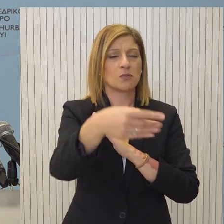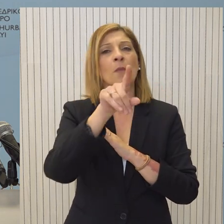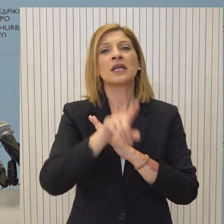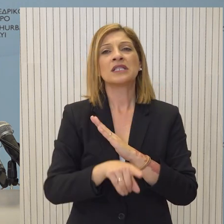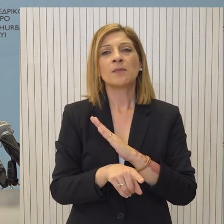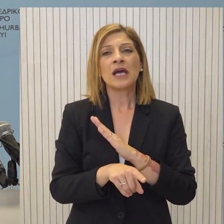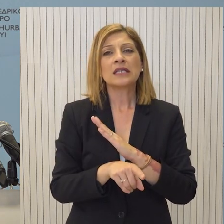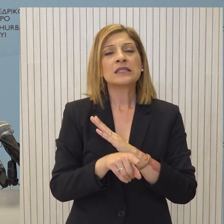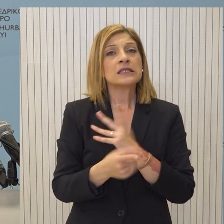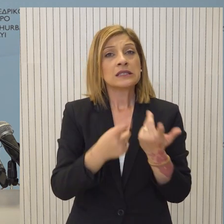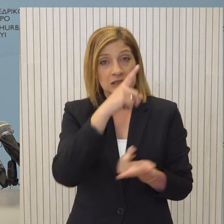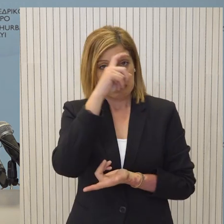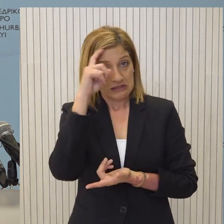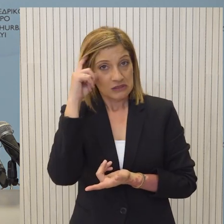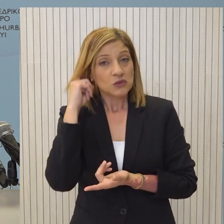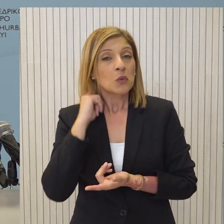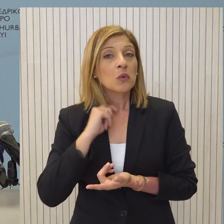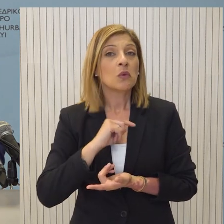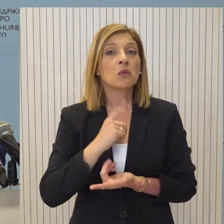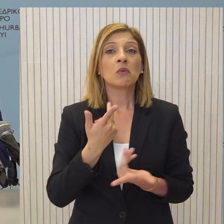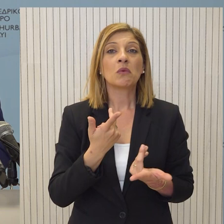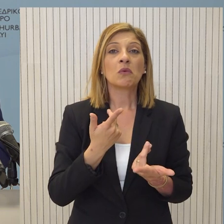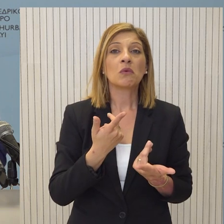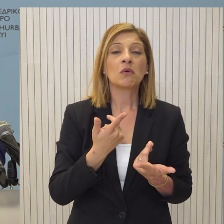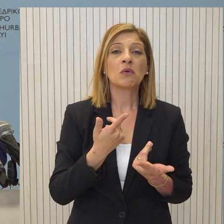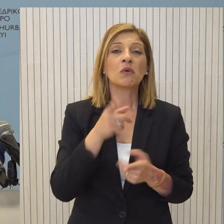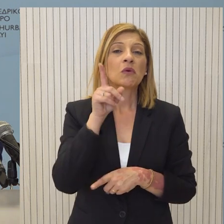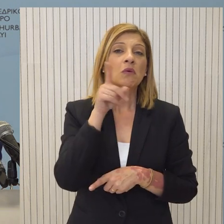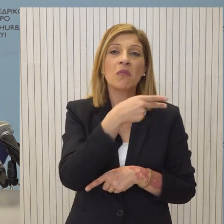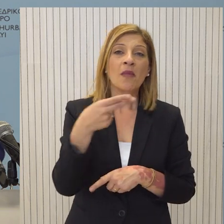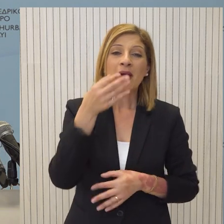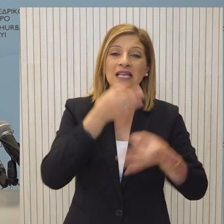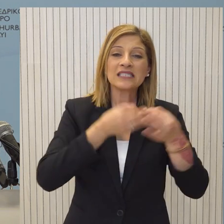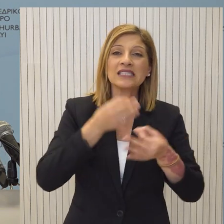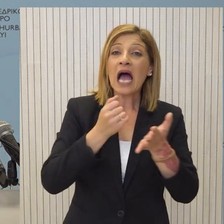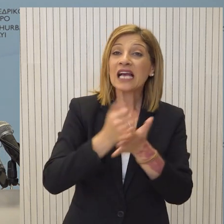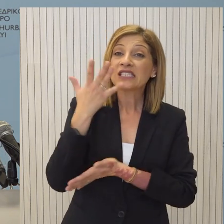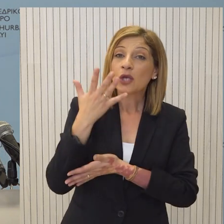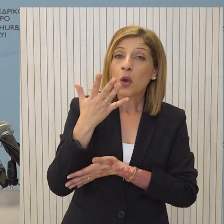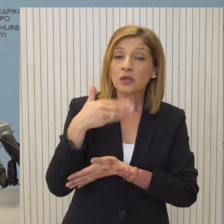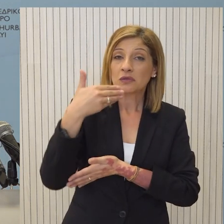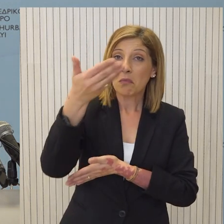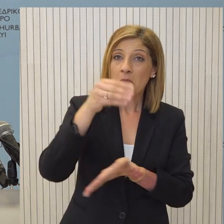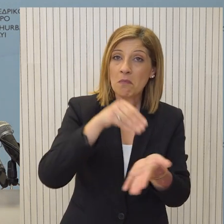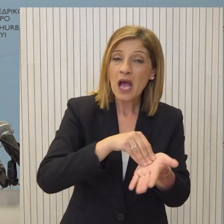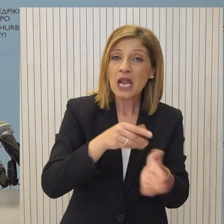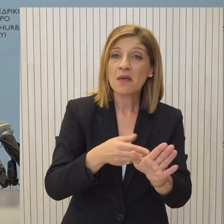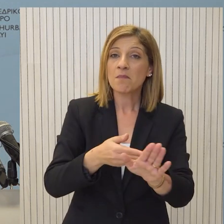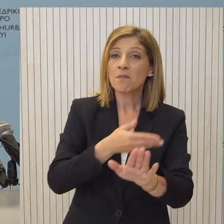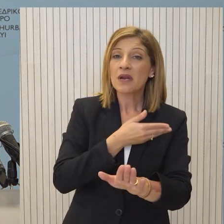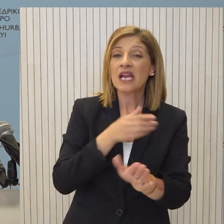διάστημα. Αυτό πόσο δυσχεραίνει η μετάθεση της συζήτησης, αξιολογητής, πόσο δυσχεραίνει για την προσπάθεια